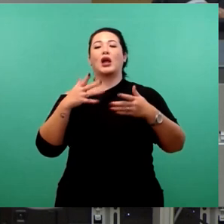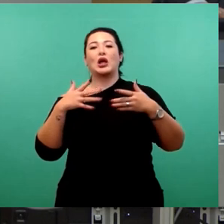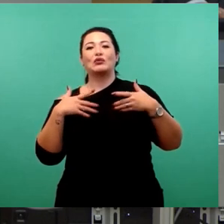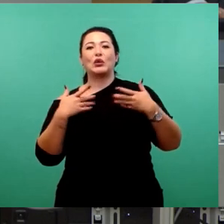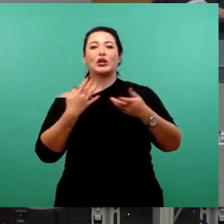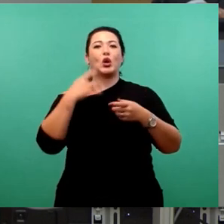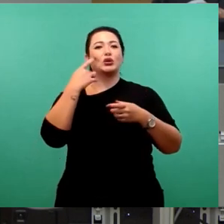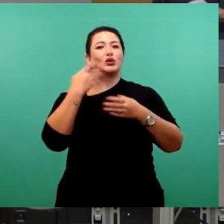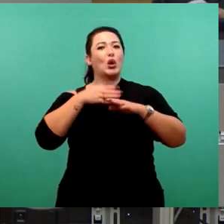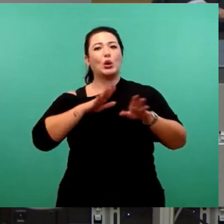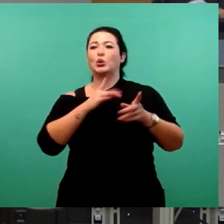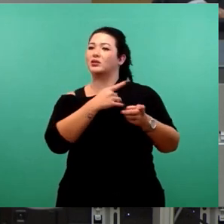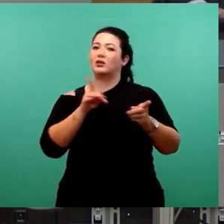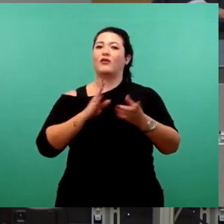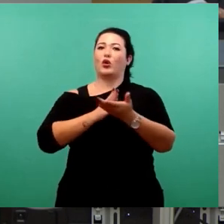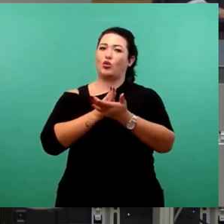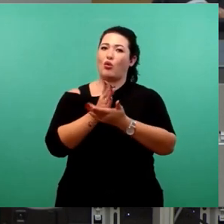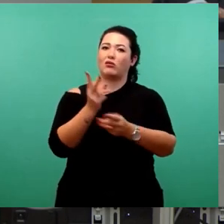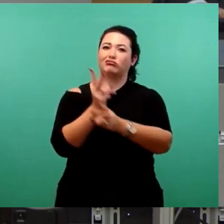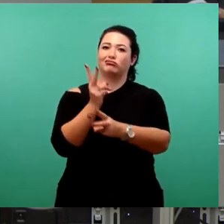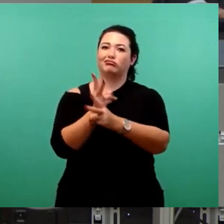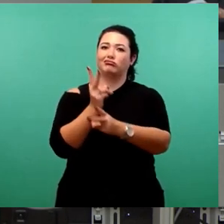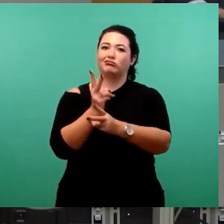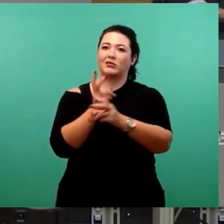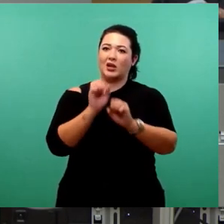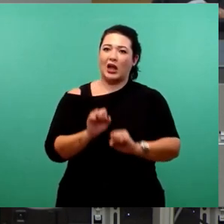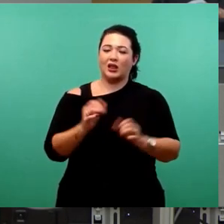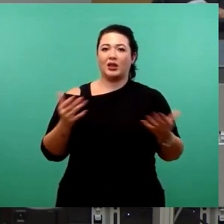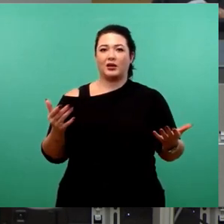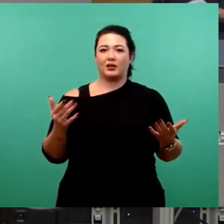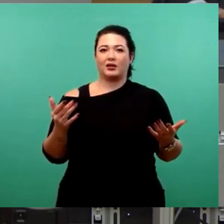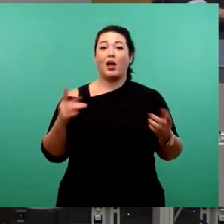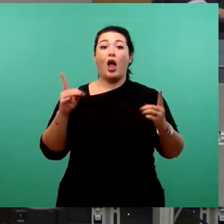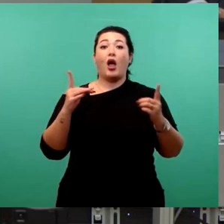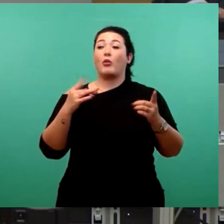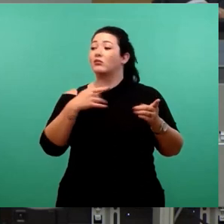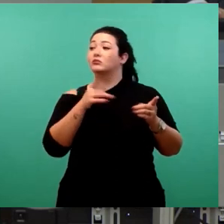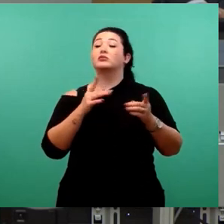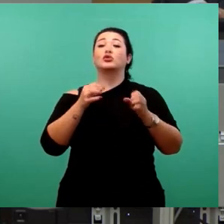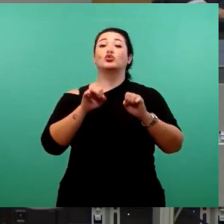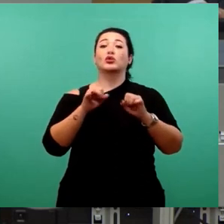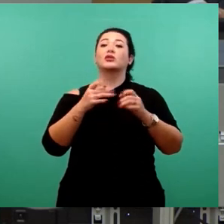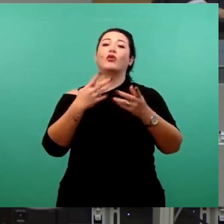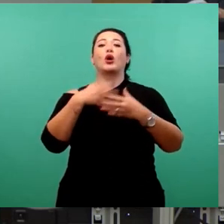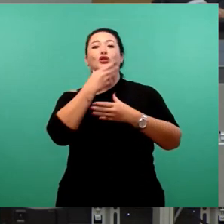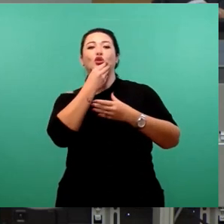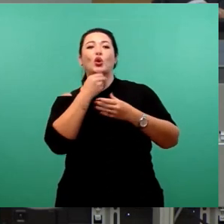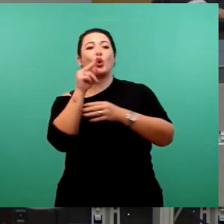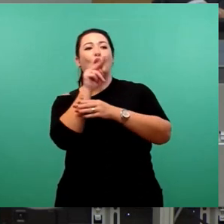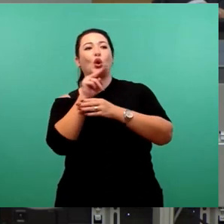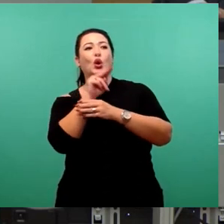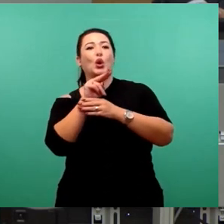Interesse, der Macht. Die Kunststadt blendet Eiselechen, geschützt durch ihre Unschuld oder Schönheit. Hat sie nicht das Recht, sich